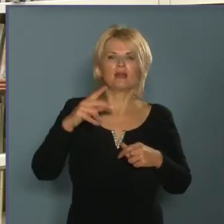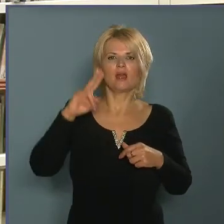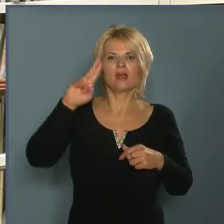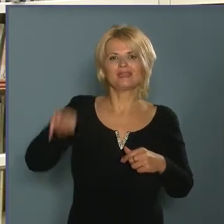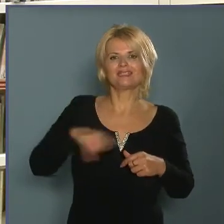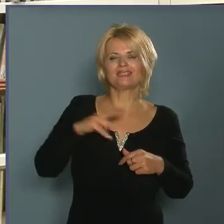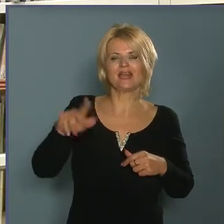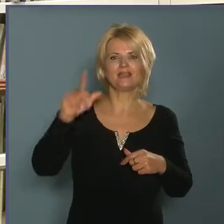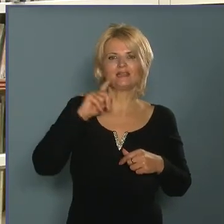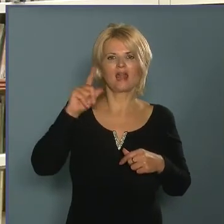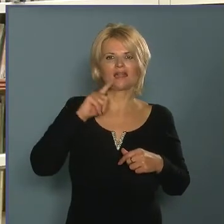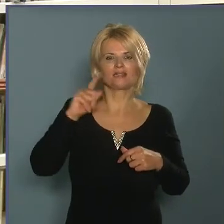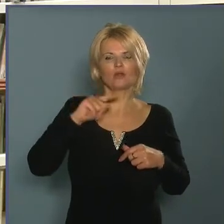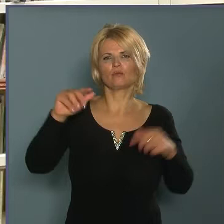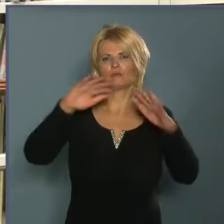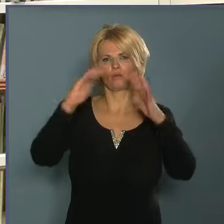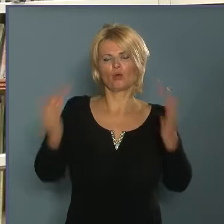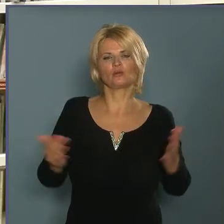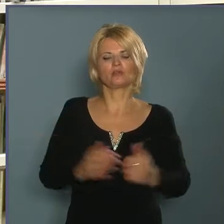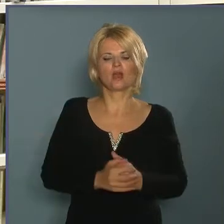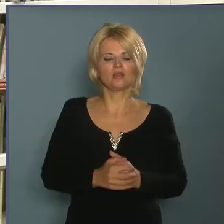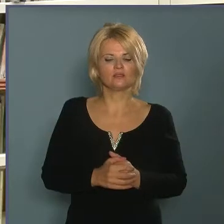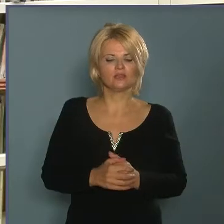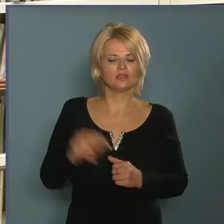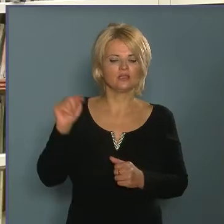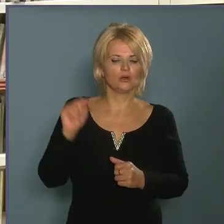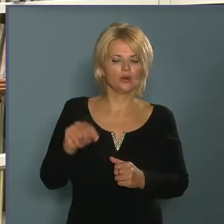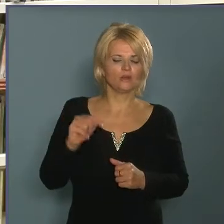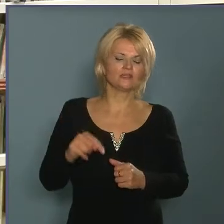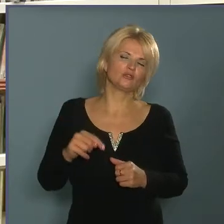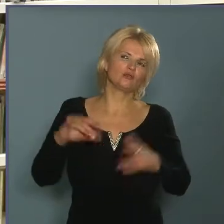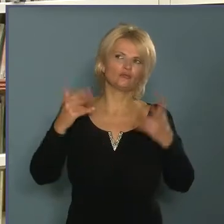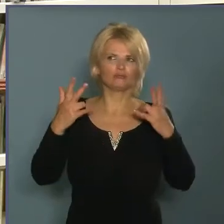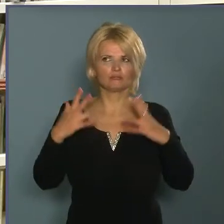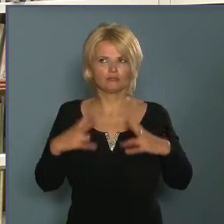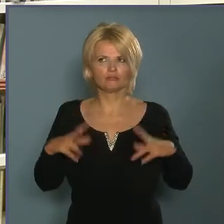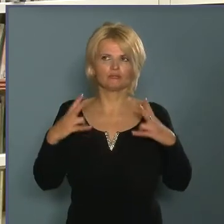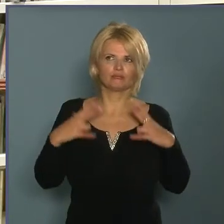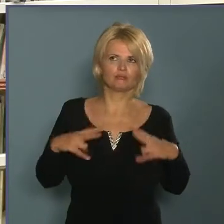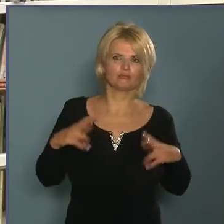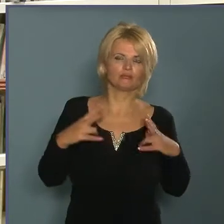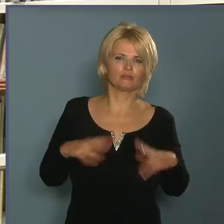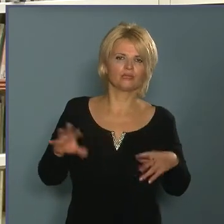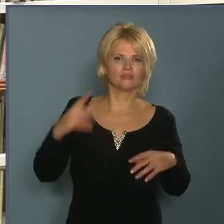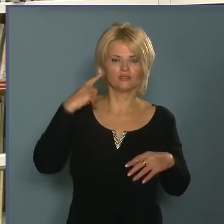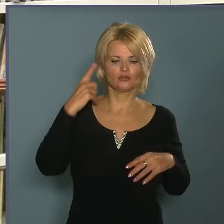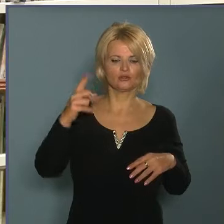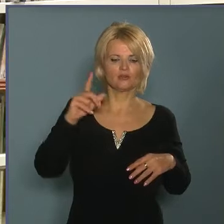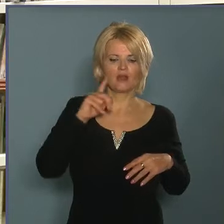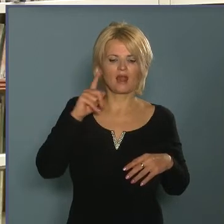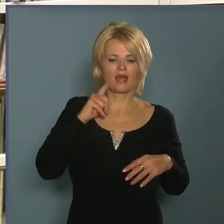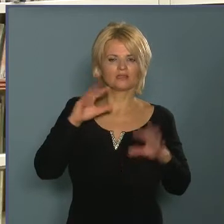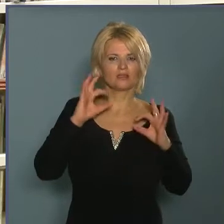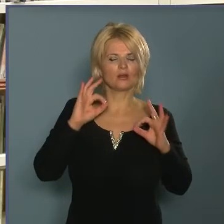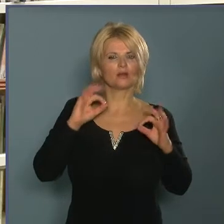méretű, boltozatos melye van. Hát azon is egy darabon megpihent. Úgyhogy rögtön tudta László, hogy